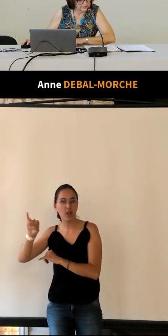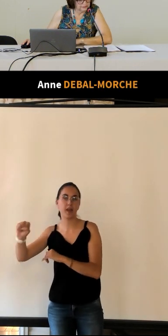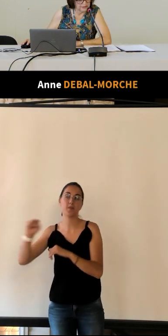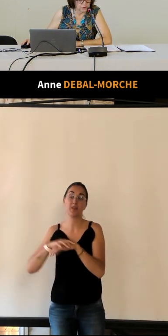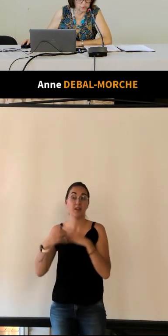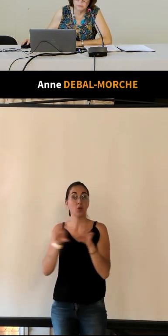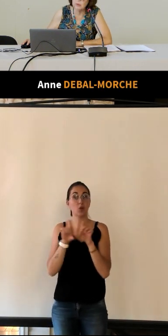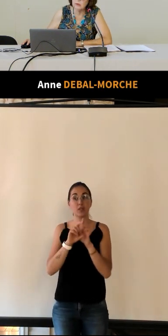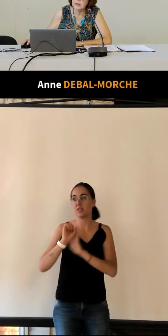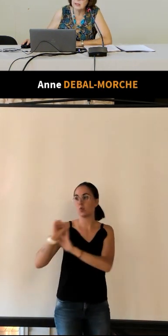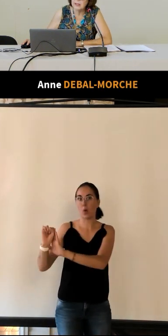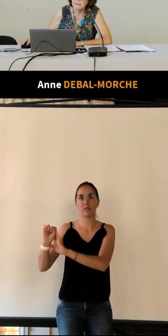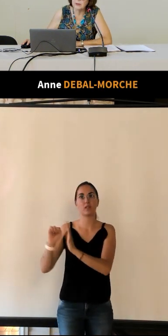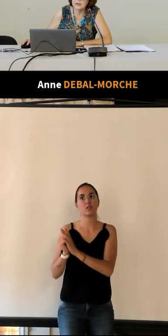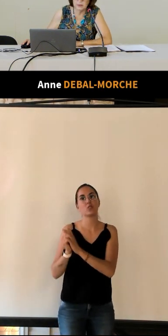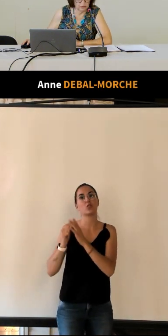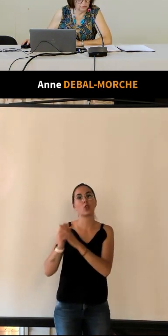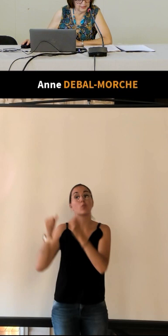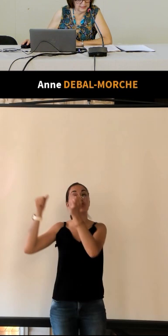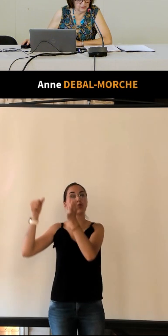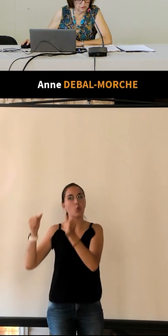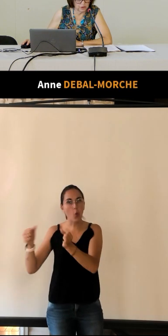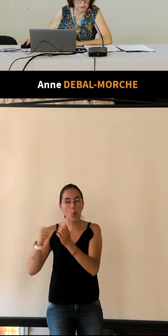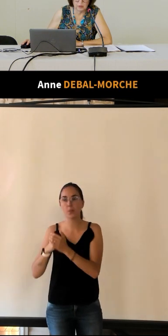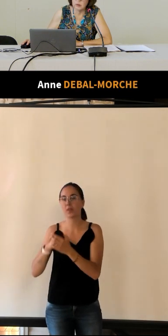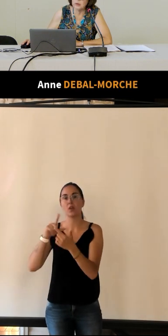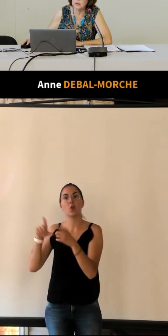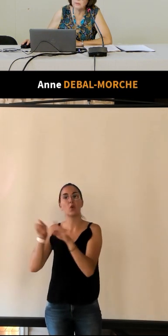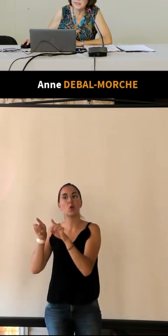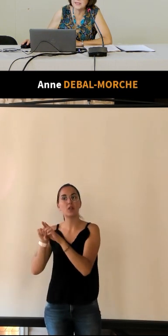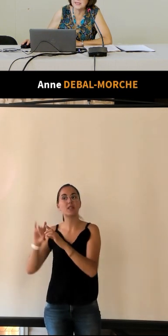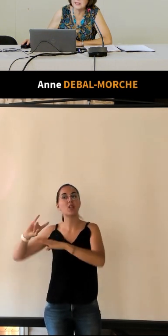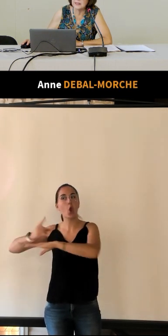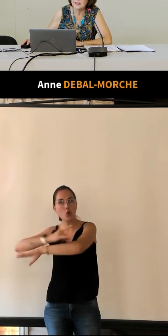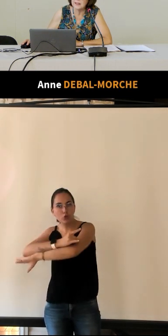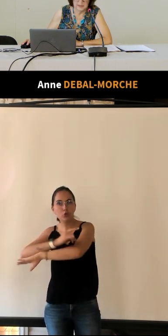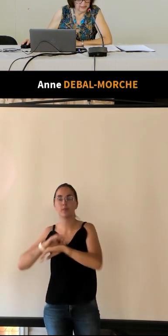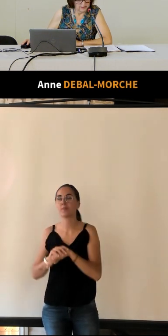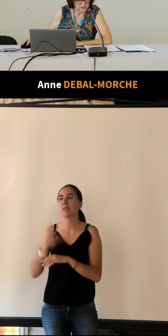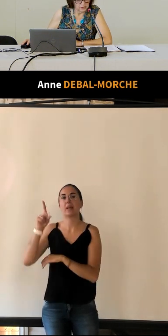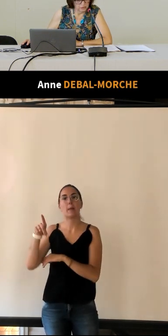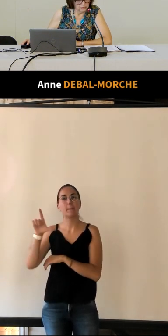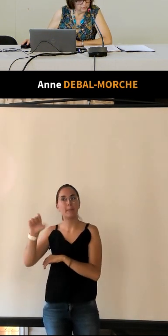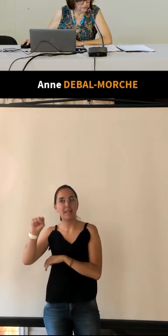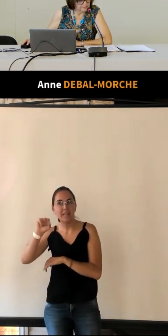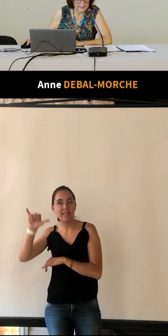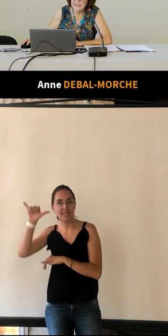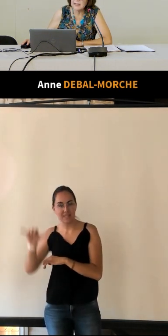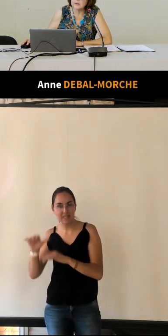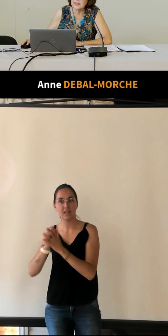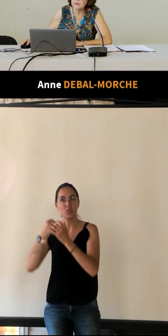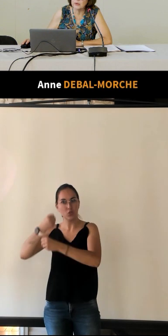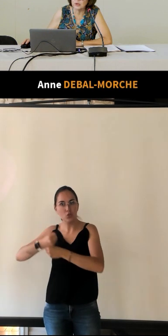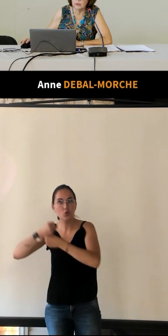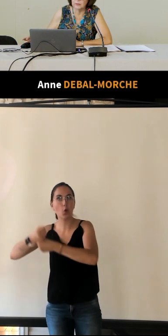droite vous avez Chaumont la porte des Cordeliers à Loche le Plessis Saumur et